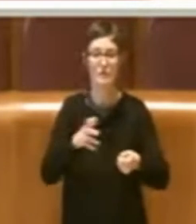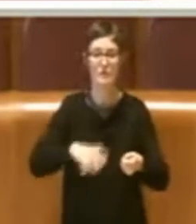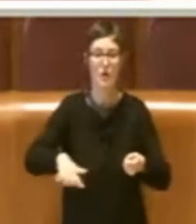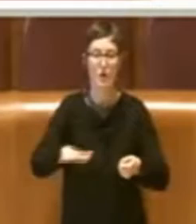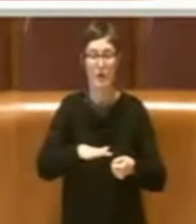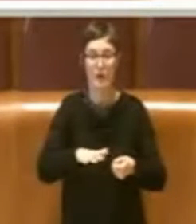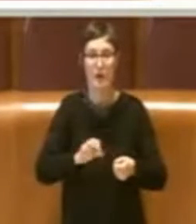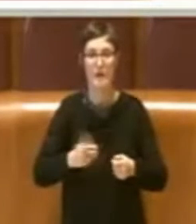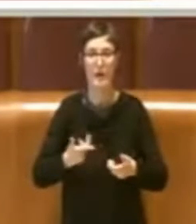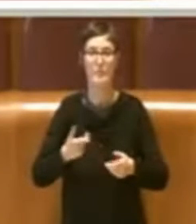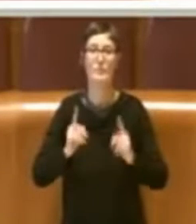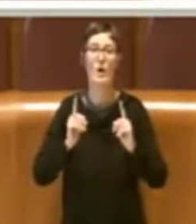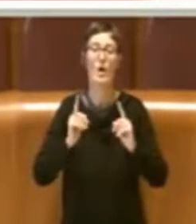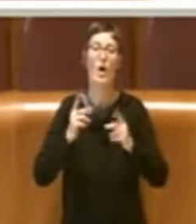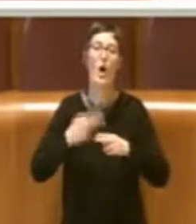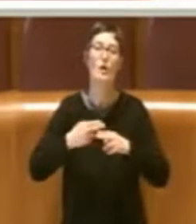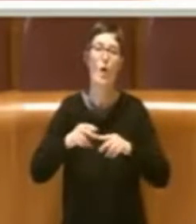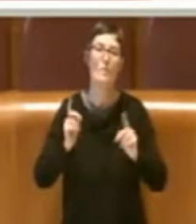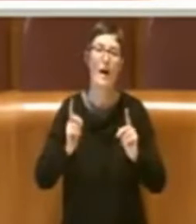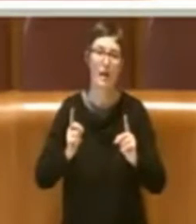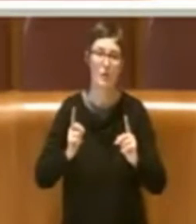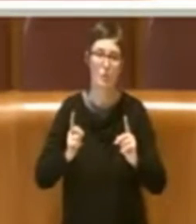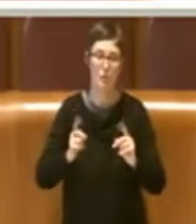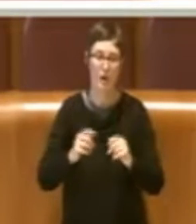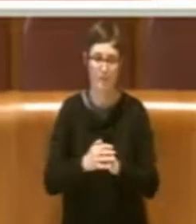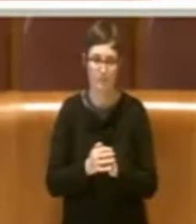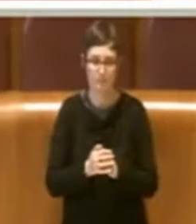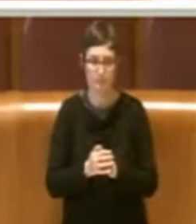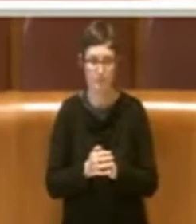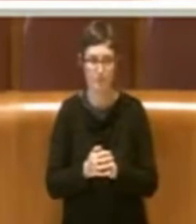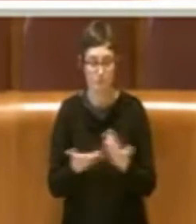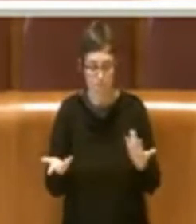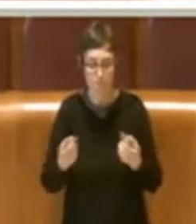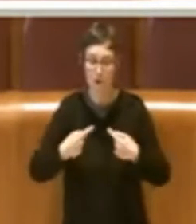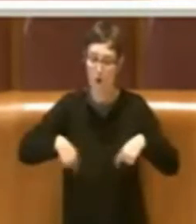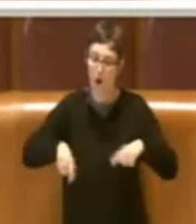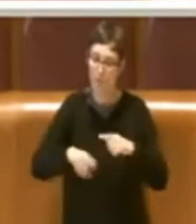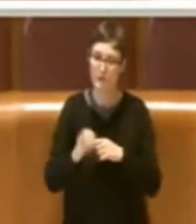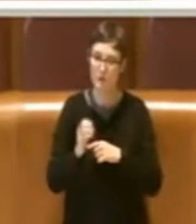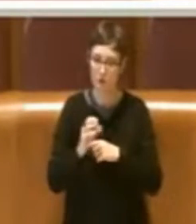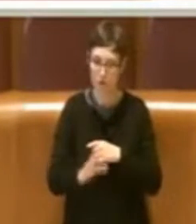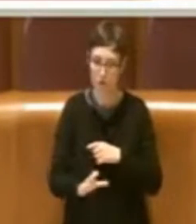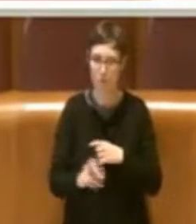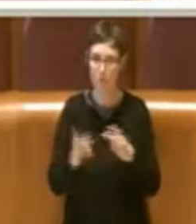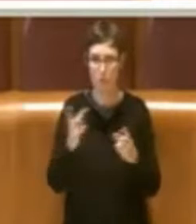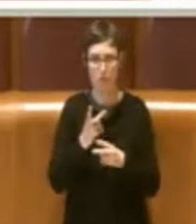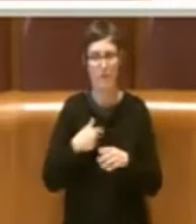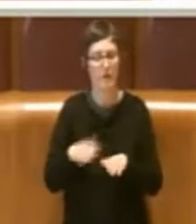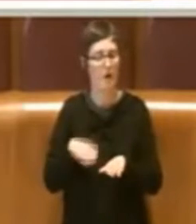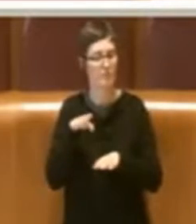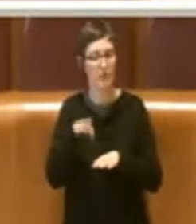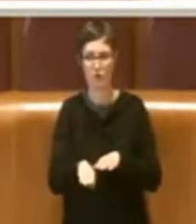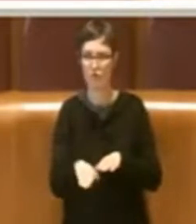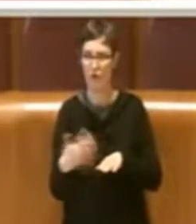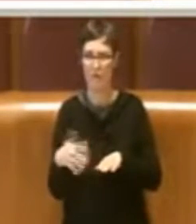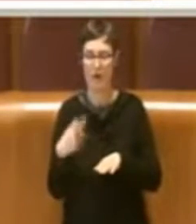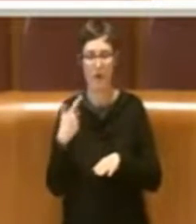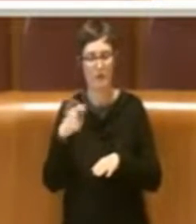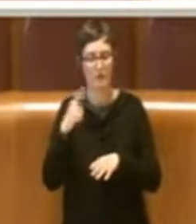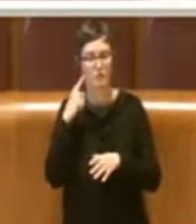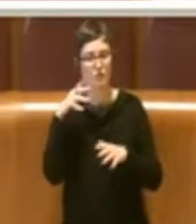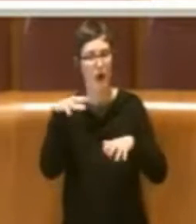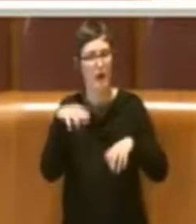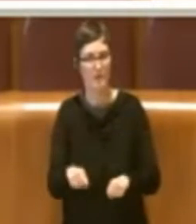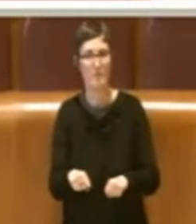Per cui il nostro percorso è attivo, la Commissione Cultura in realtà ha fatto un passo in avanti perché si è impegnata affinché